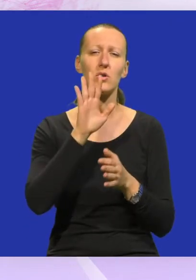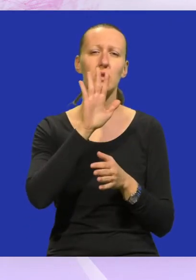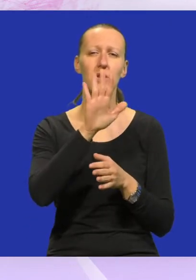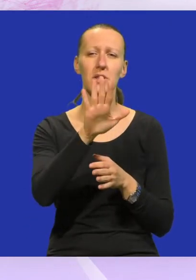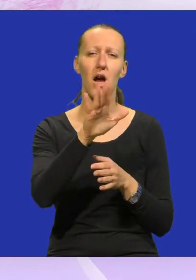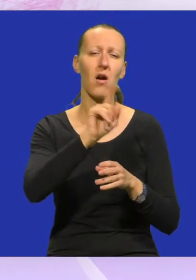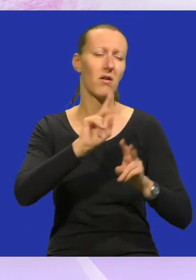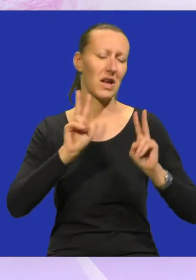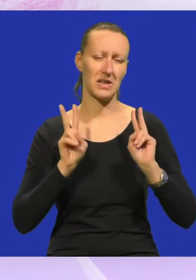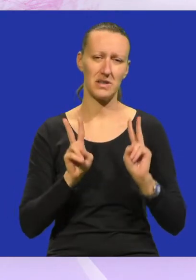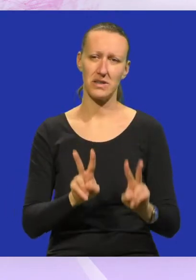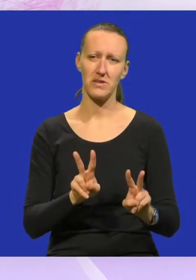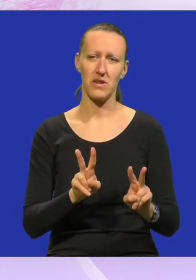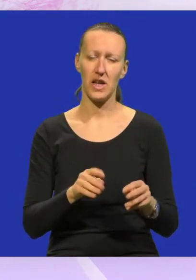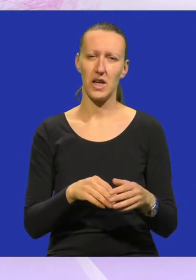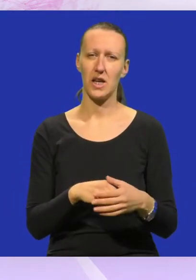nestvarna,